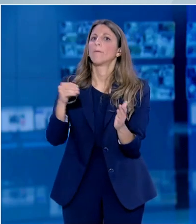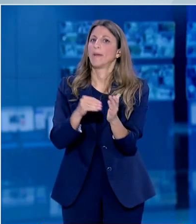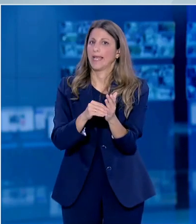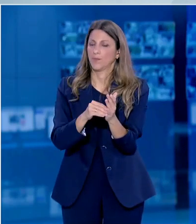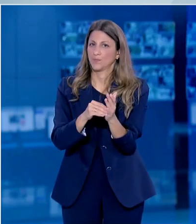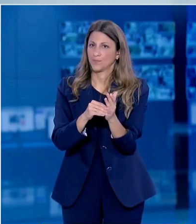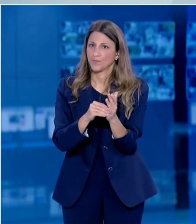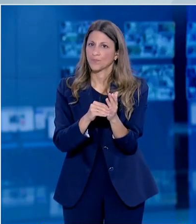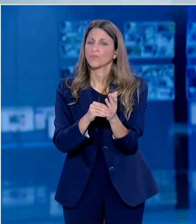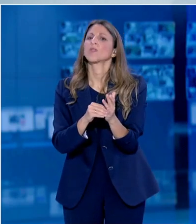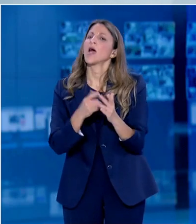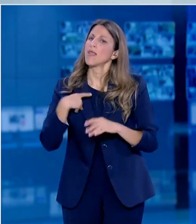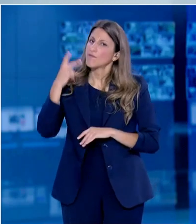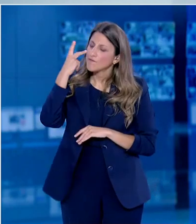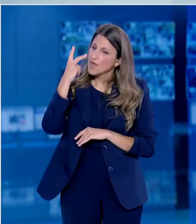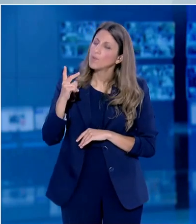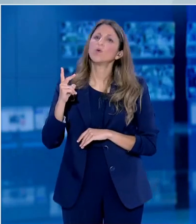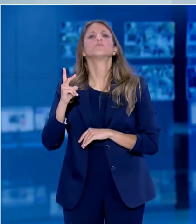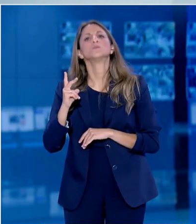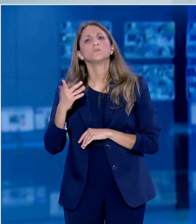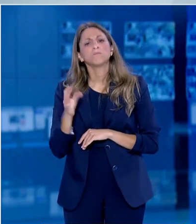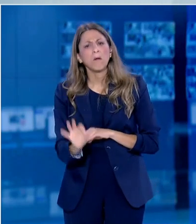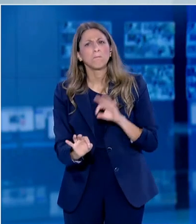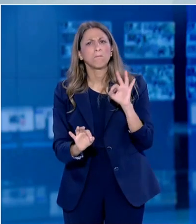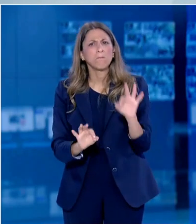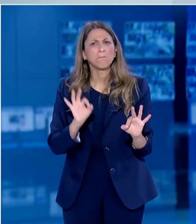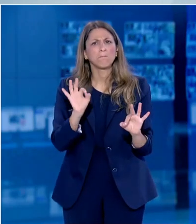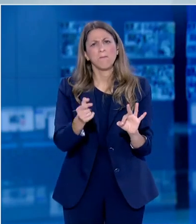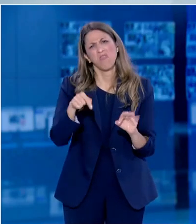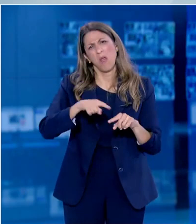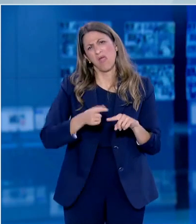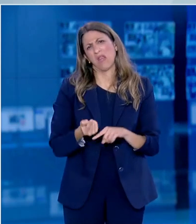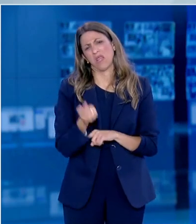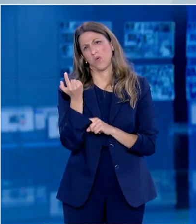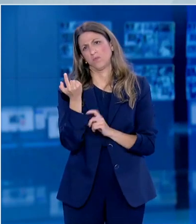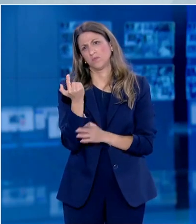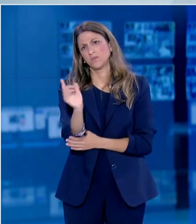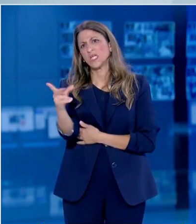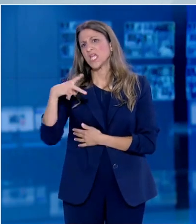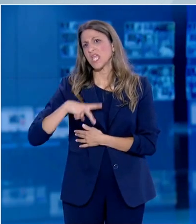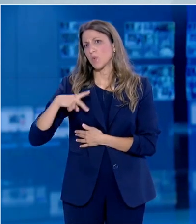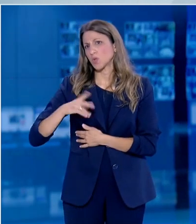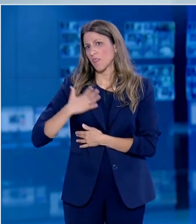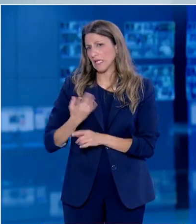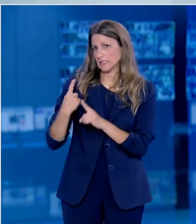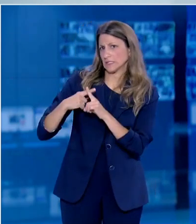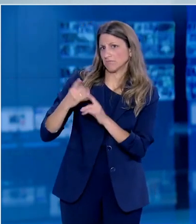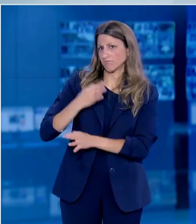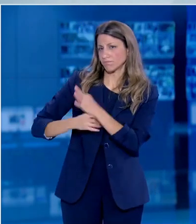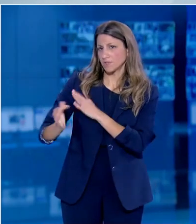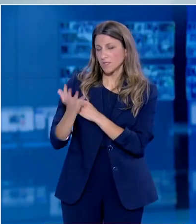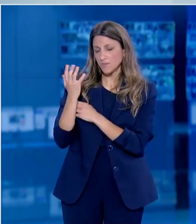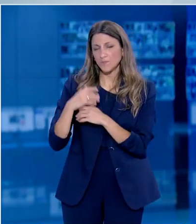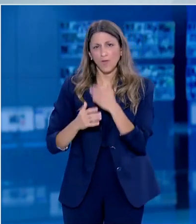αλλά θεωρώ ότι θα τεκμηριώσουν αυτή την πολύ χαμηλή κυκλοφορία του ίου στην πατρίδα μας. Ναι, νομίζω ότι είναι